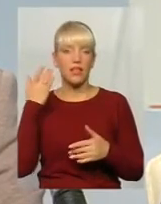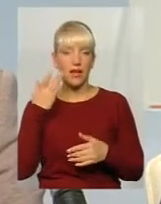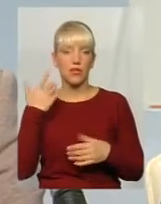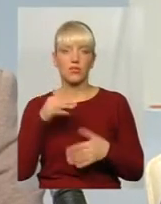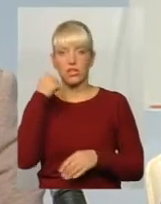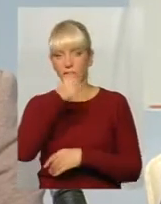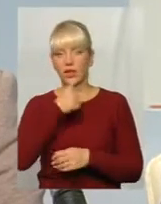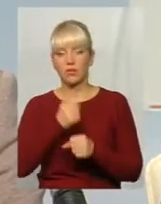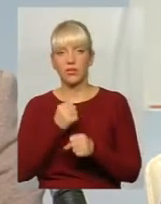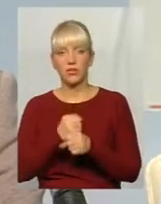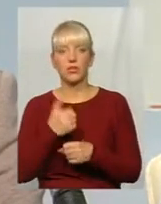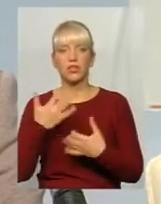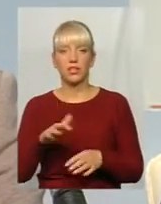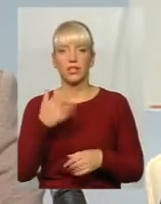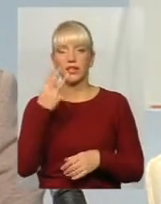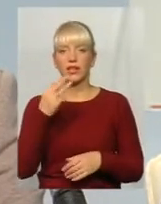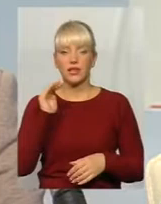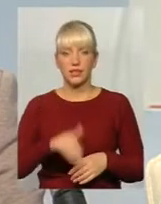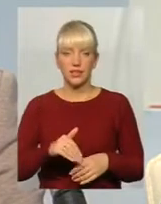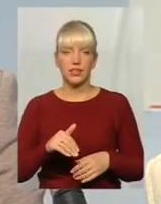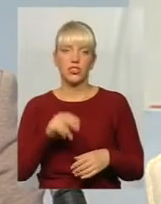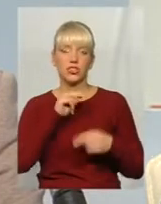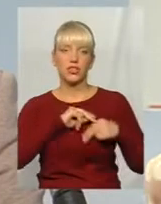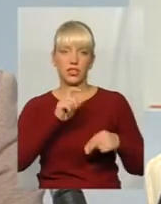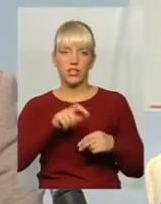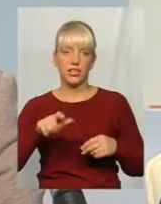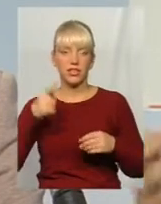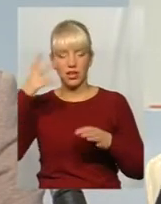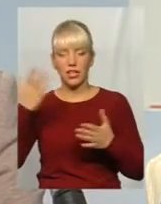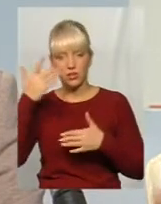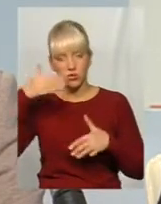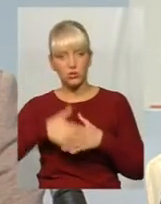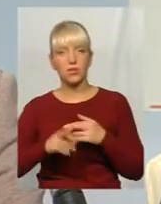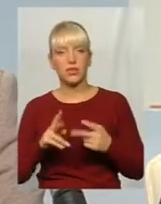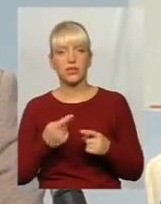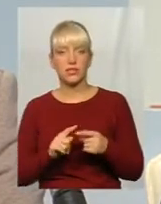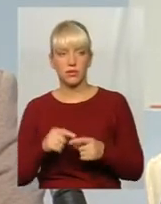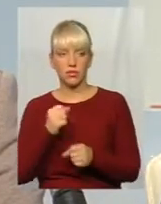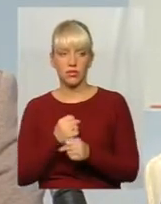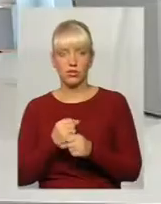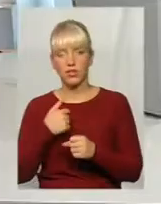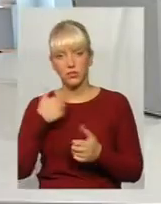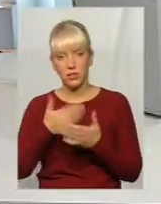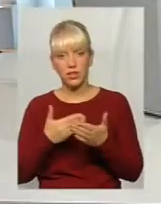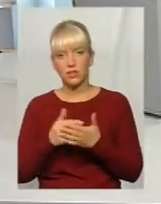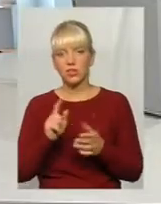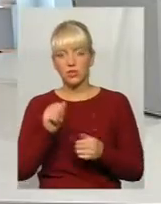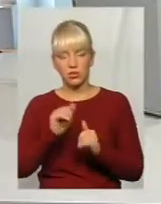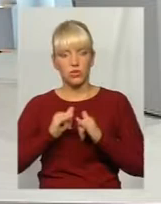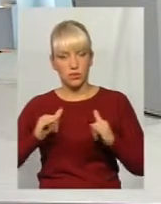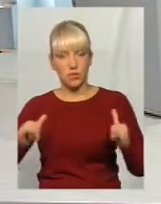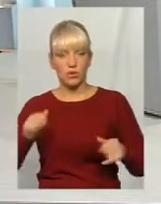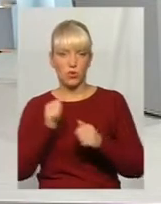тобто вже є там 2000 клієнтів, які розуміють, як з цим працювати, і вони додається щобільше-більше кожного місяця. Чим